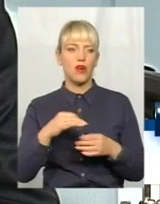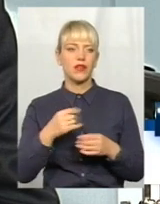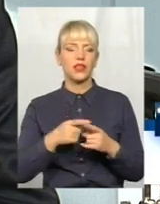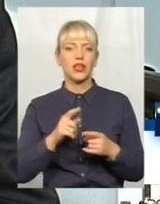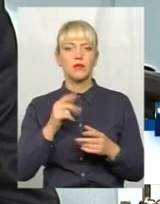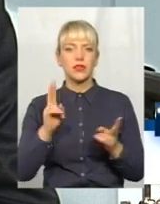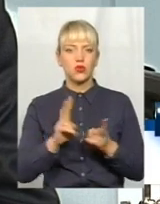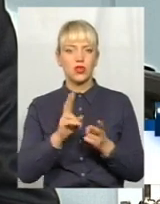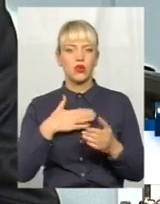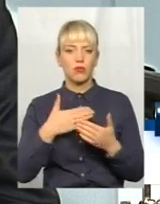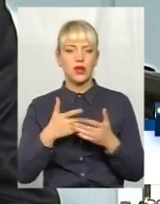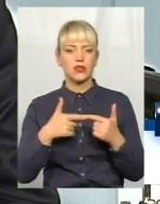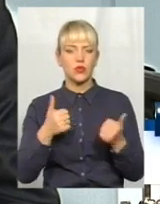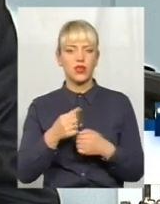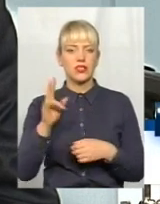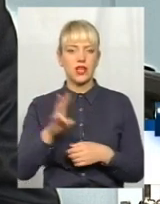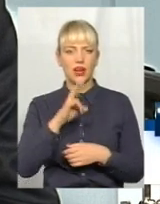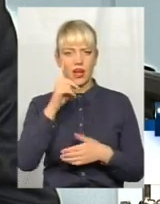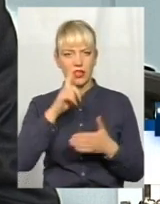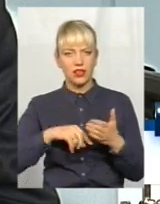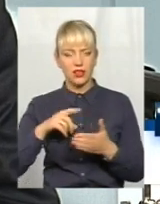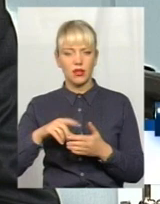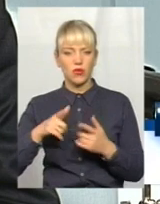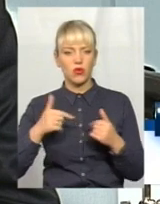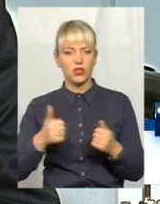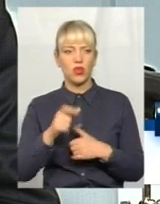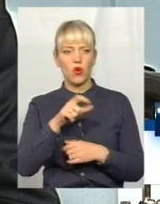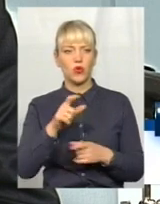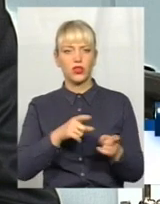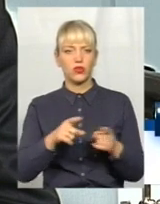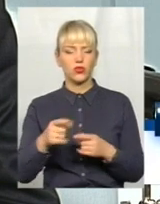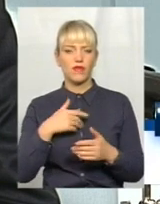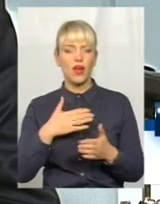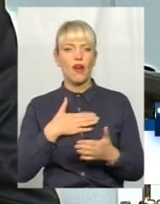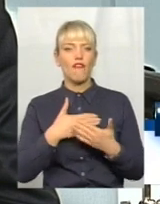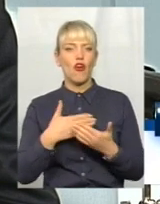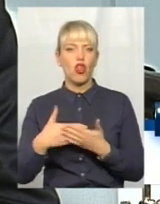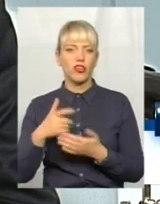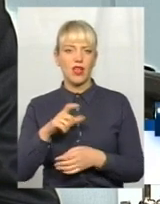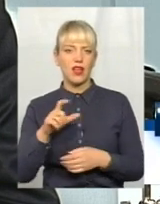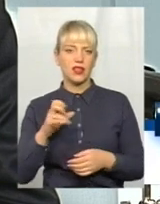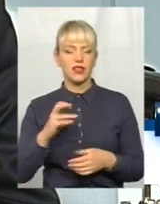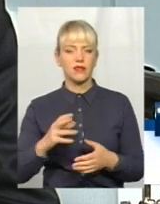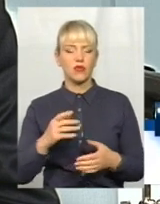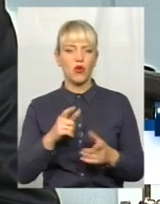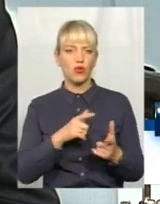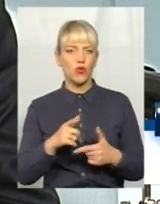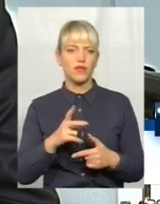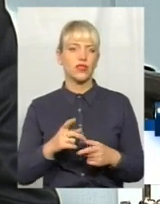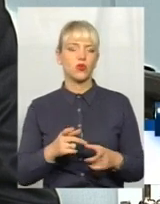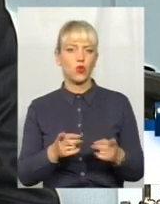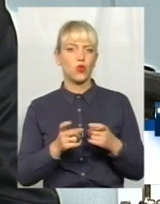організаціями, і з релігійними організаціями. Про те, що люди готові. Тобто волонтери, на волонтерських засадах готові теж